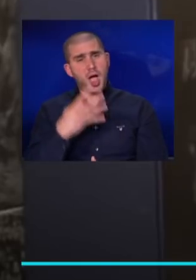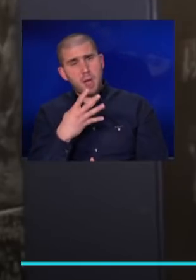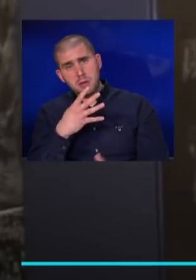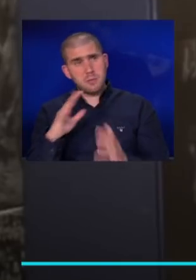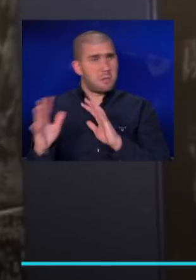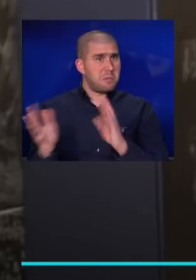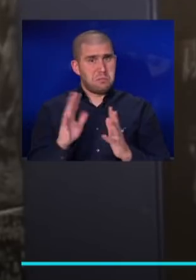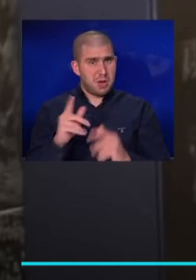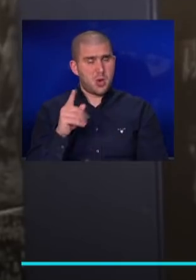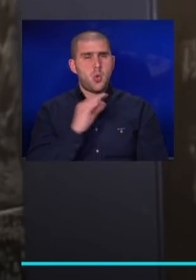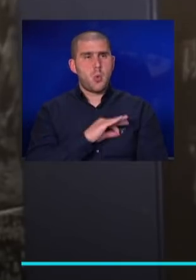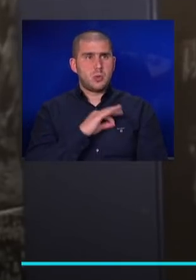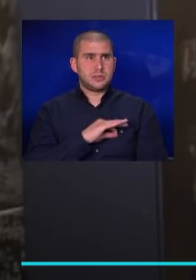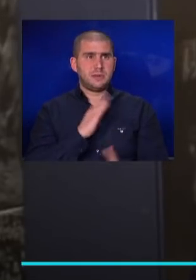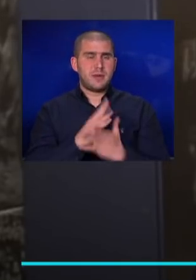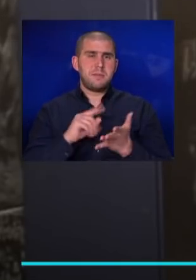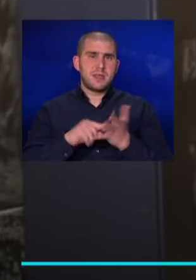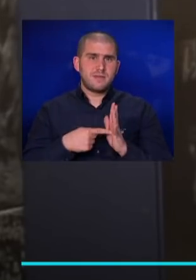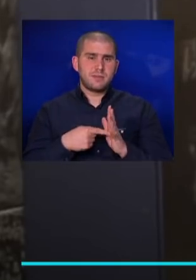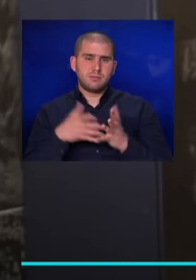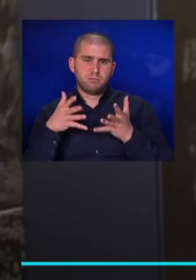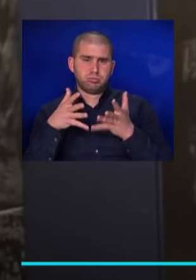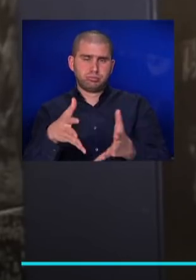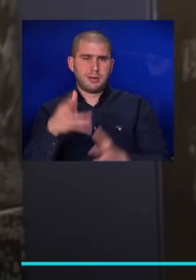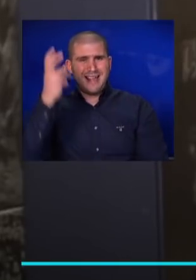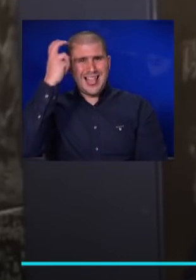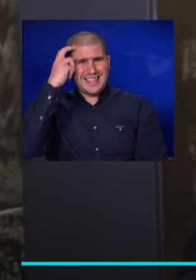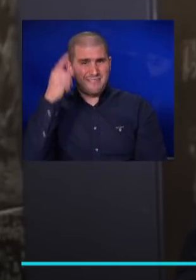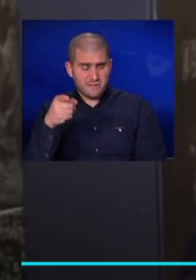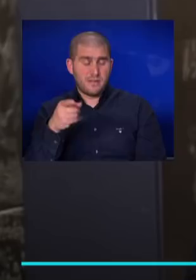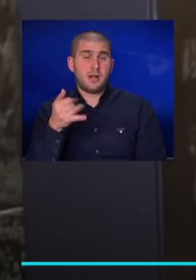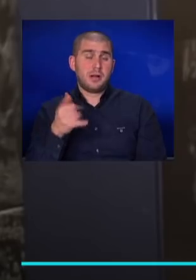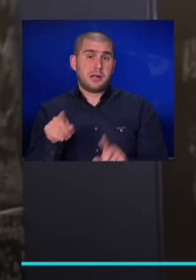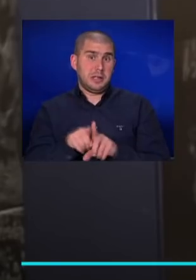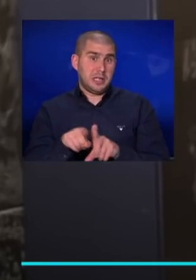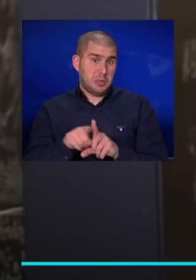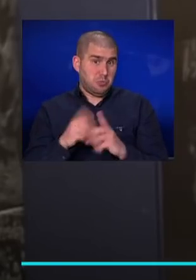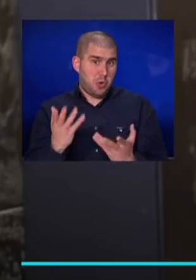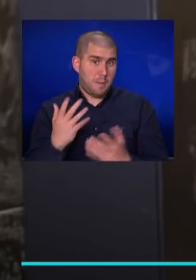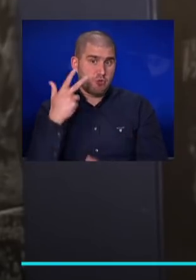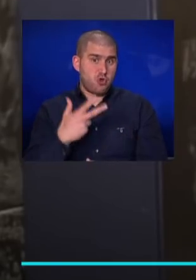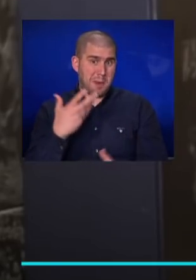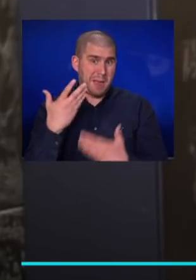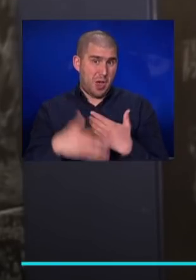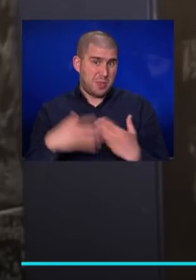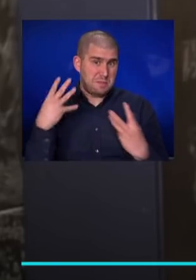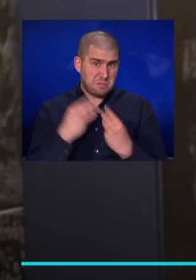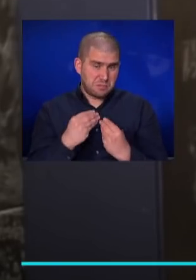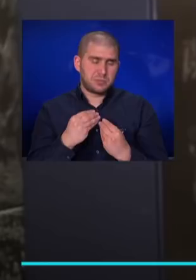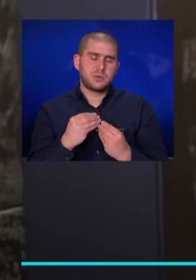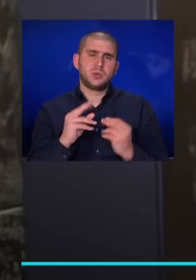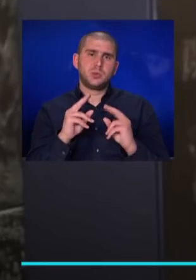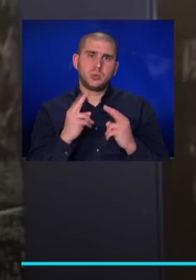הרוסים מתכוונים לפרוץ לבירה קייב. והיום ליל, כמו בשלושת הימים האחרונים, עוד